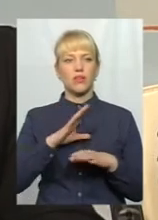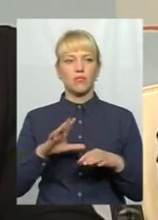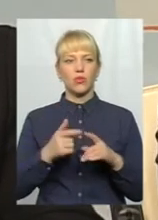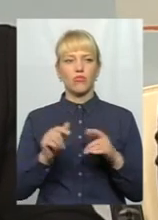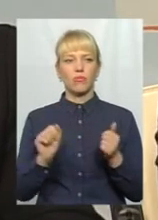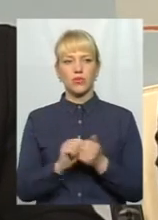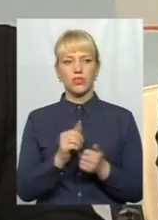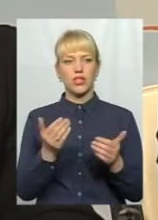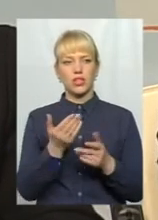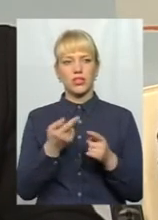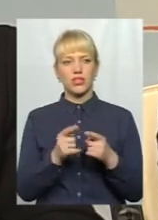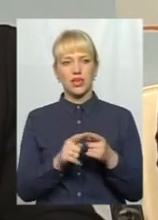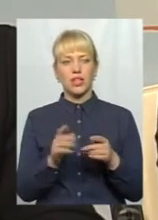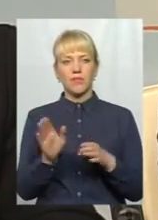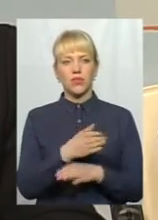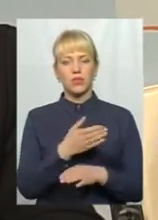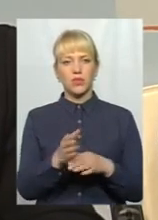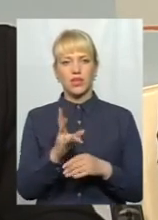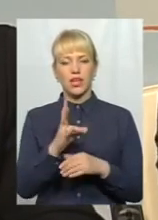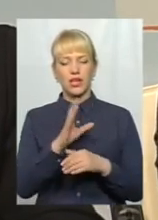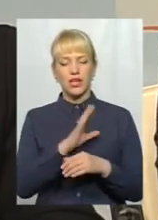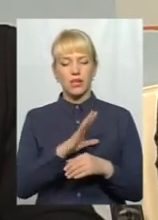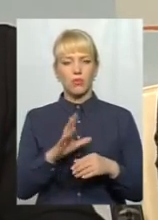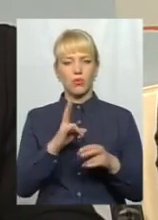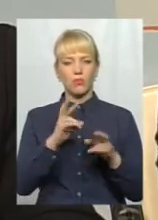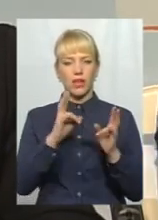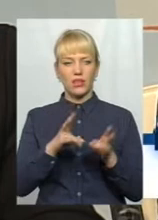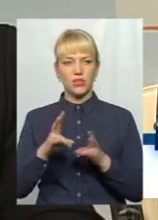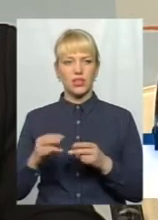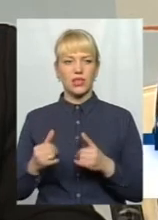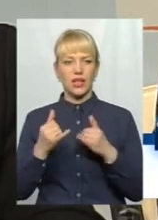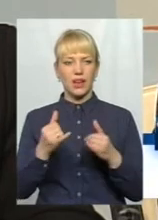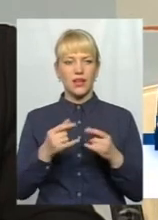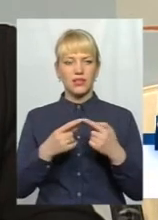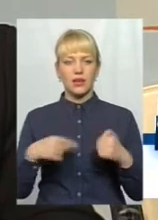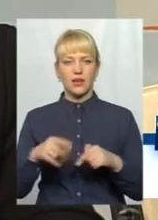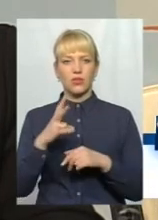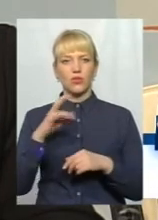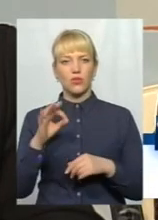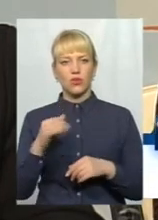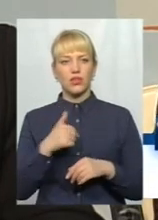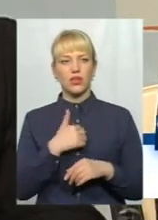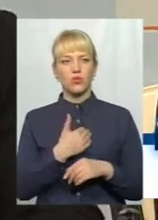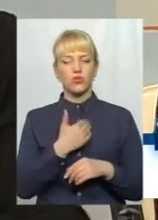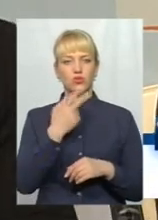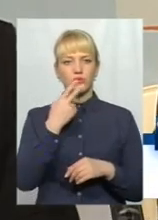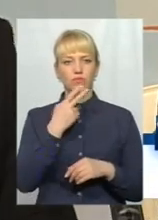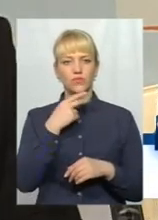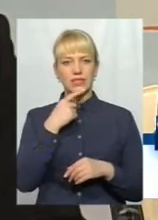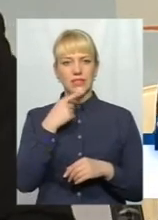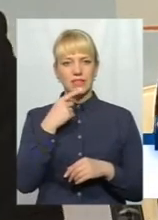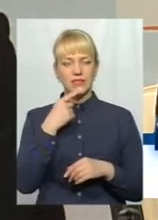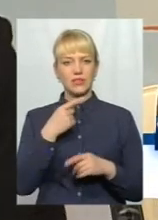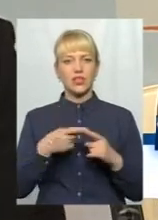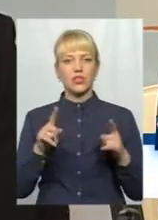посухи, якимось чином це все розпреділялося і не було катастрофічно для певних ділян. Але я хочу звернути на таку річ, як